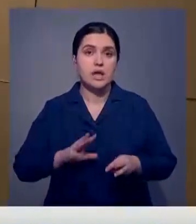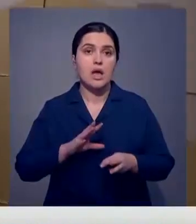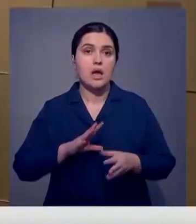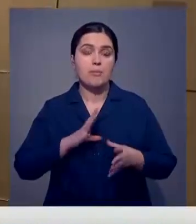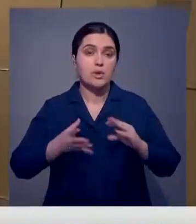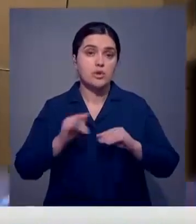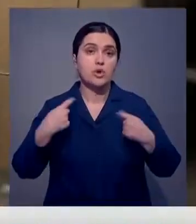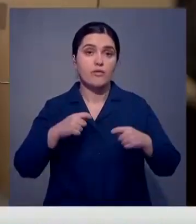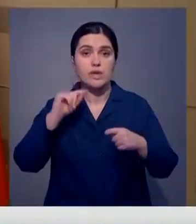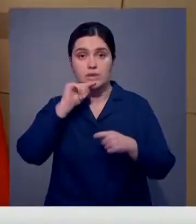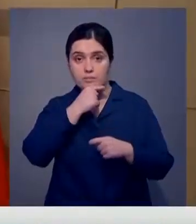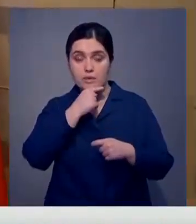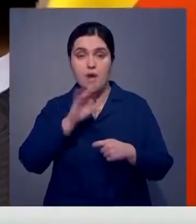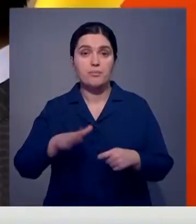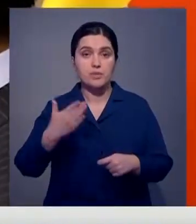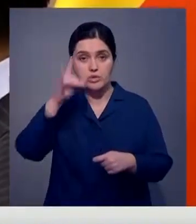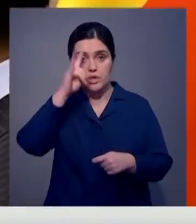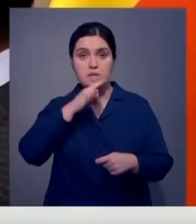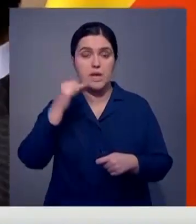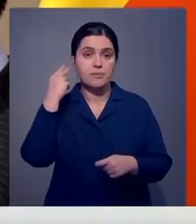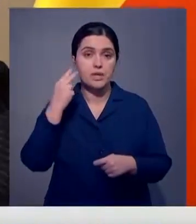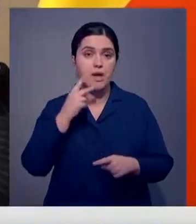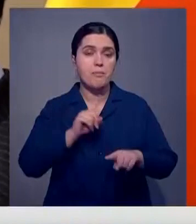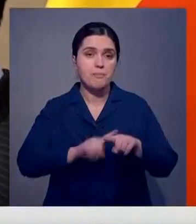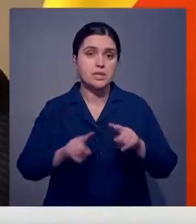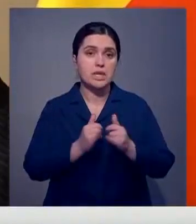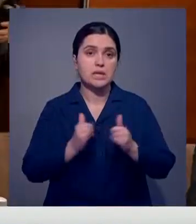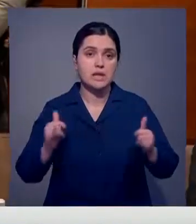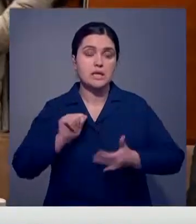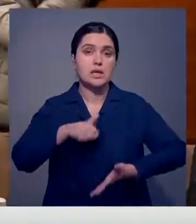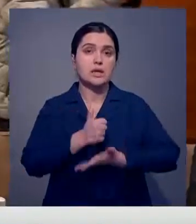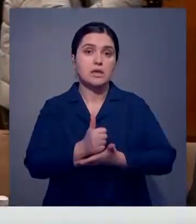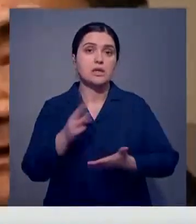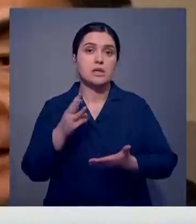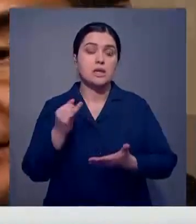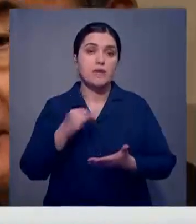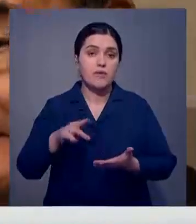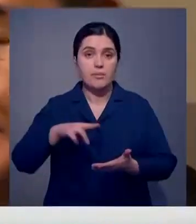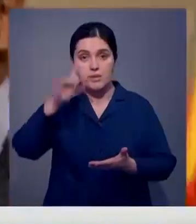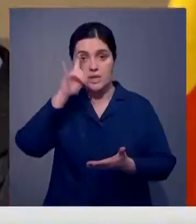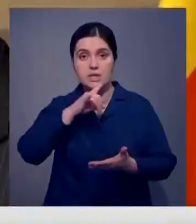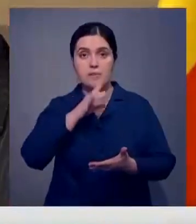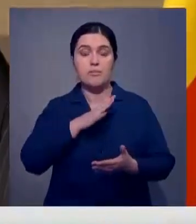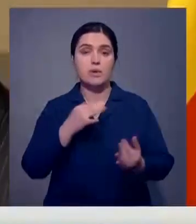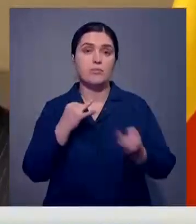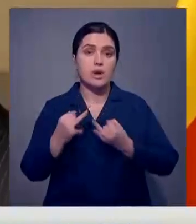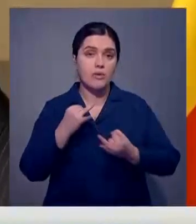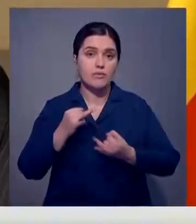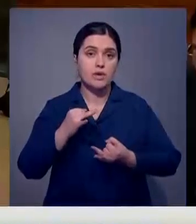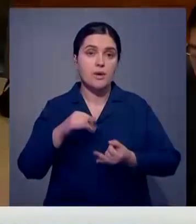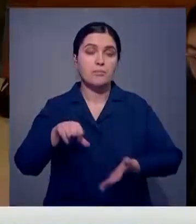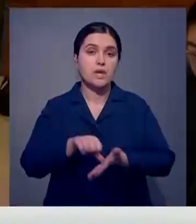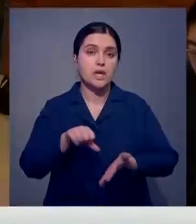подытожили, что торгово-экономическое партнерство между Казахстаном и Китаем динамично развивается. Кроме того, глава МИД Казахстана провел